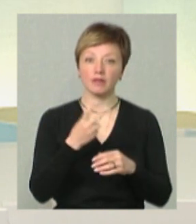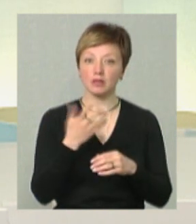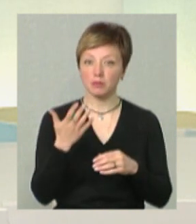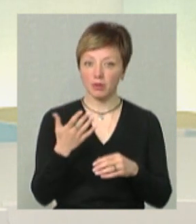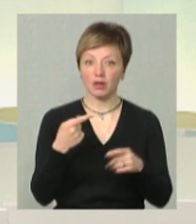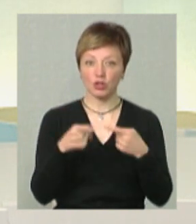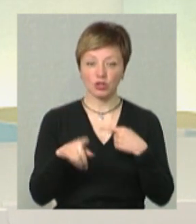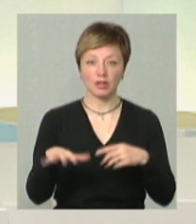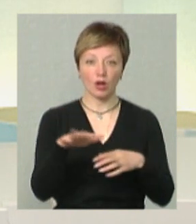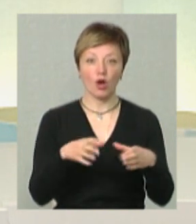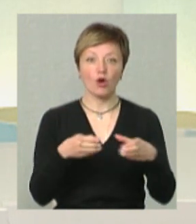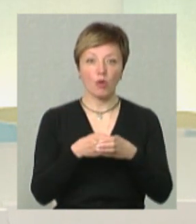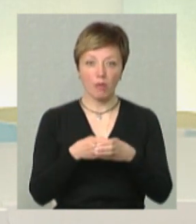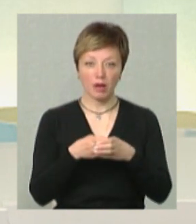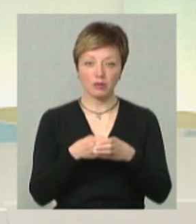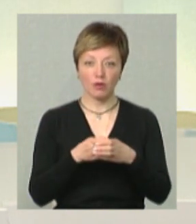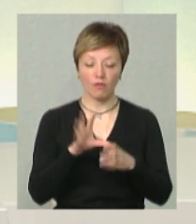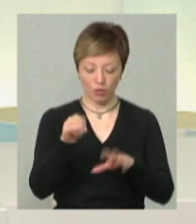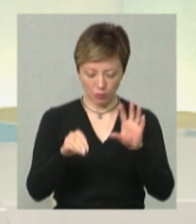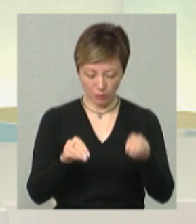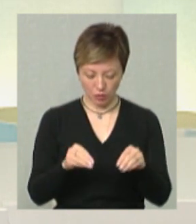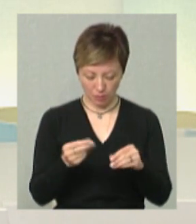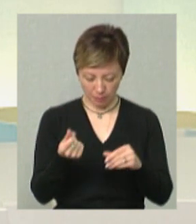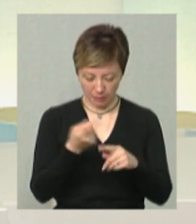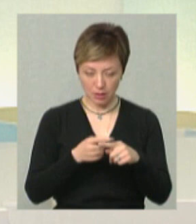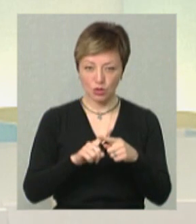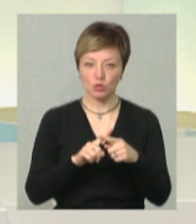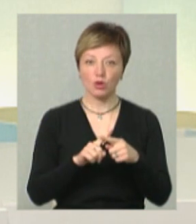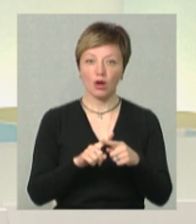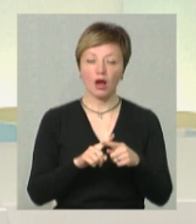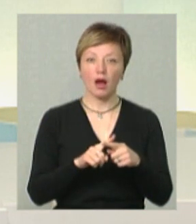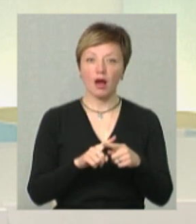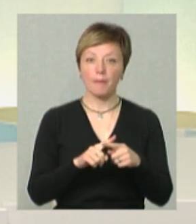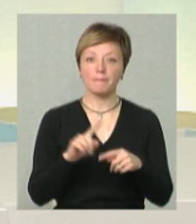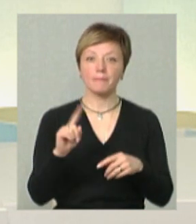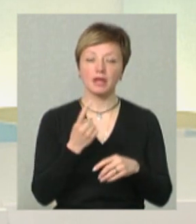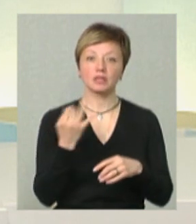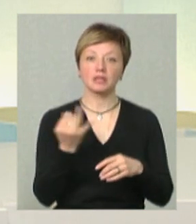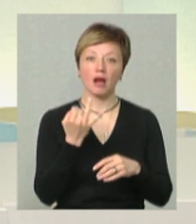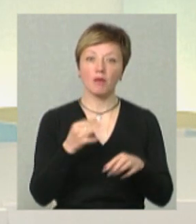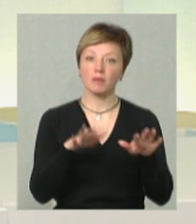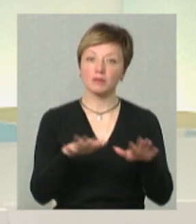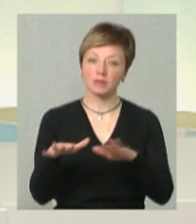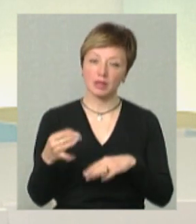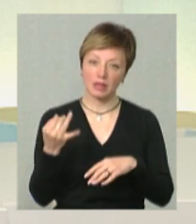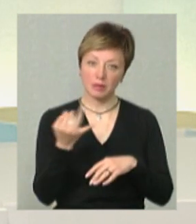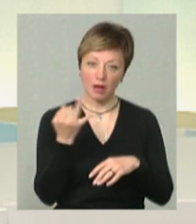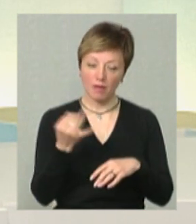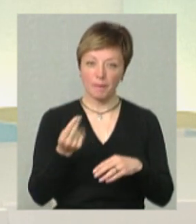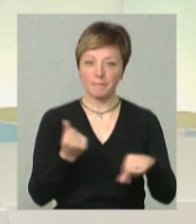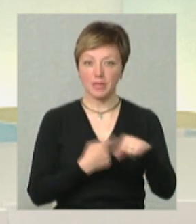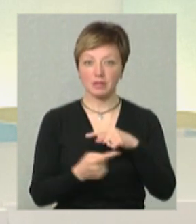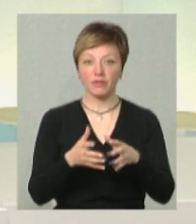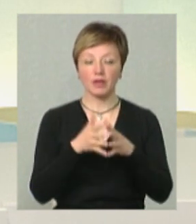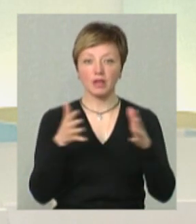з іншими територіальними громадами в розміщенні бізнесу. Оскільки бізнес, перш за все, цікавиться цікавими локаціями для бізнесу, великими